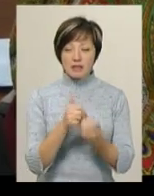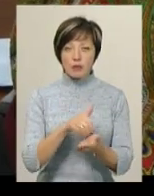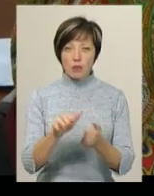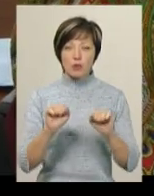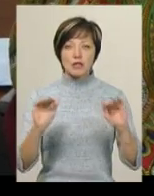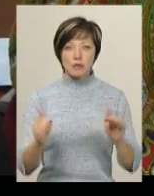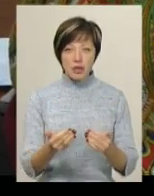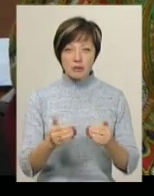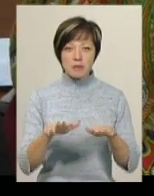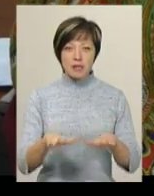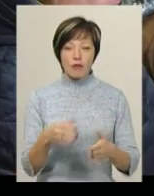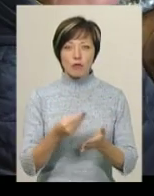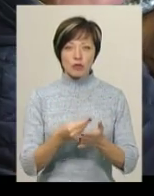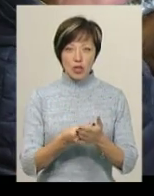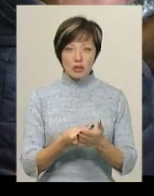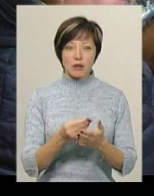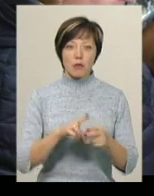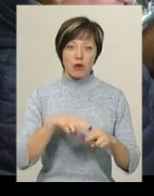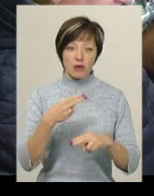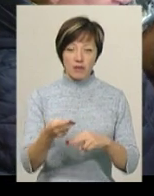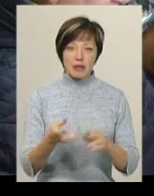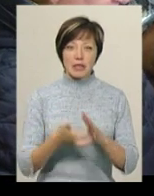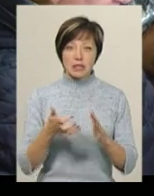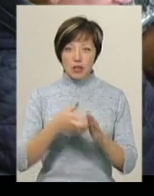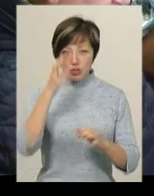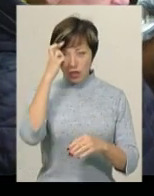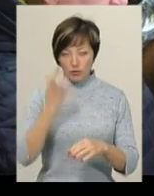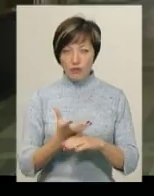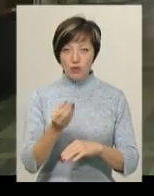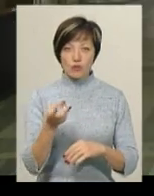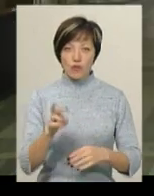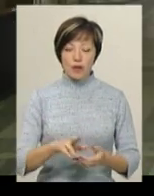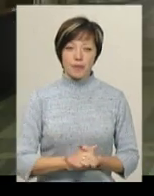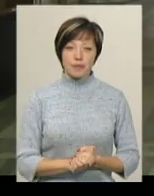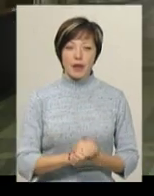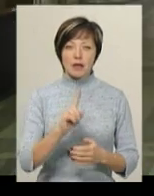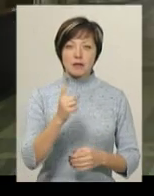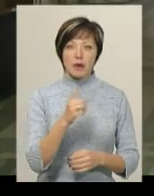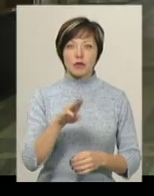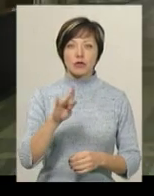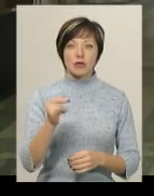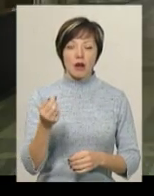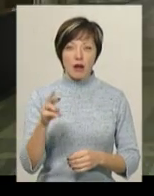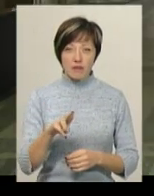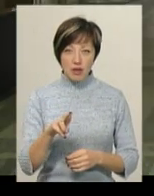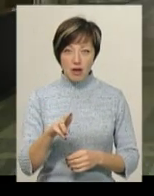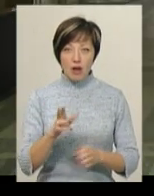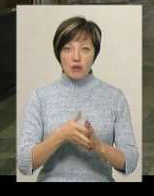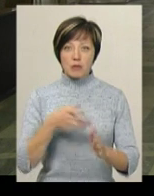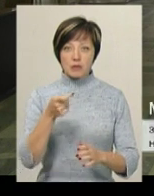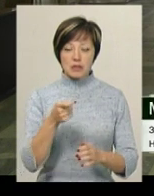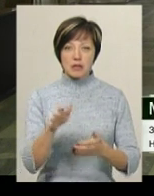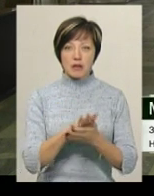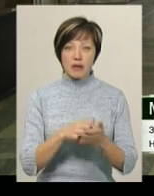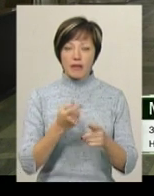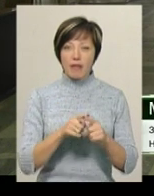зменшитись за рахунок місцевого бюджету, яким покриватимуть нестачу державного фінансування. З 1 травня подали заяву,